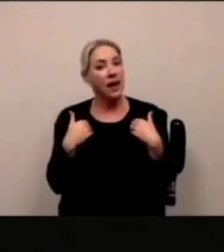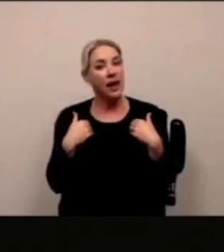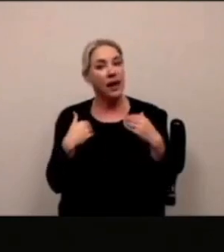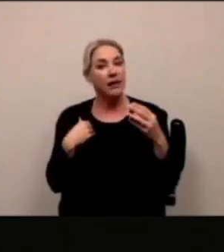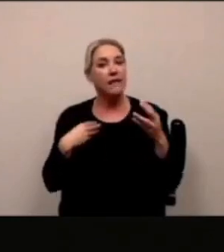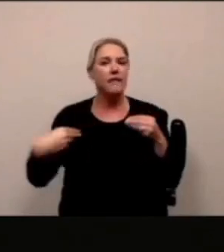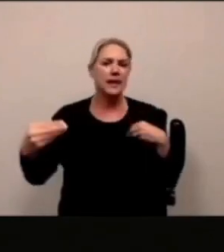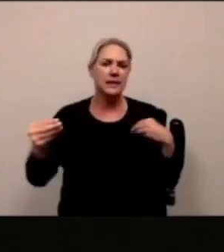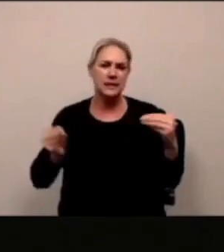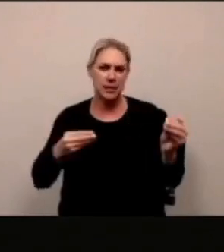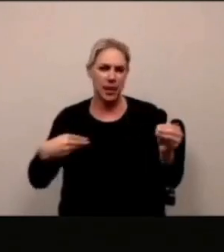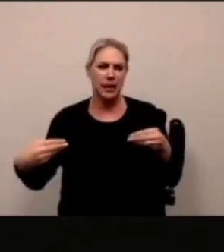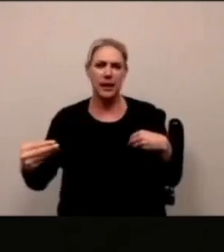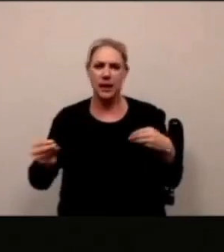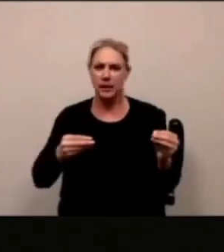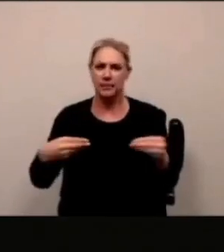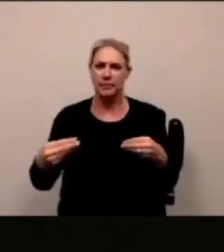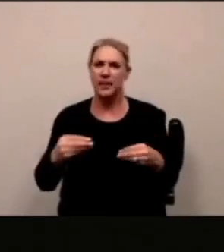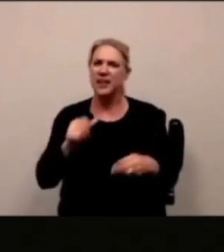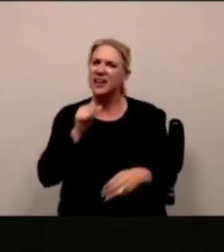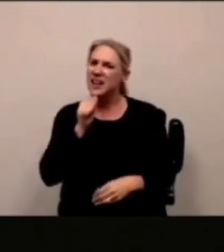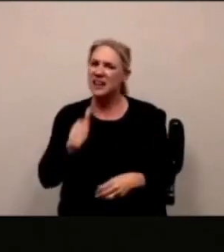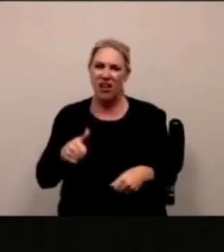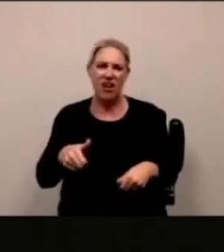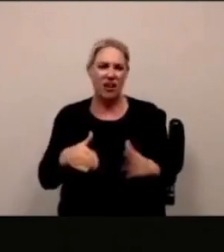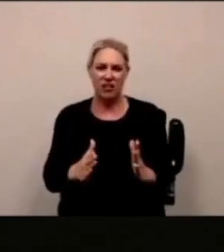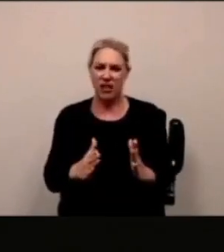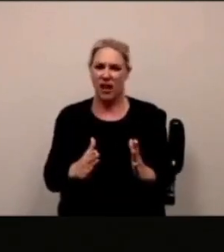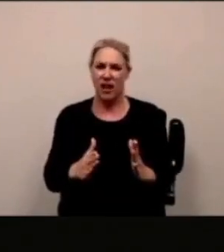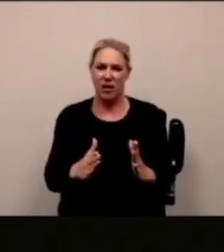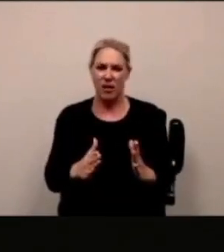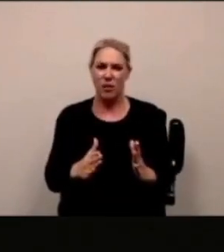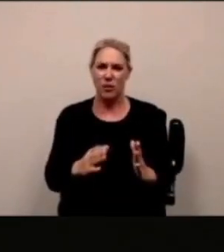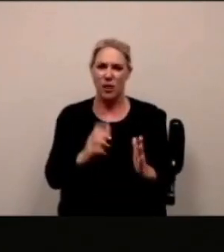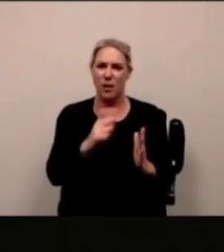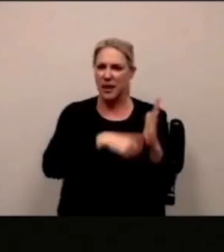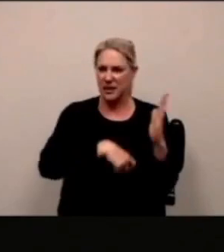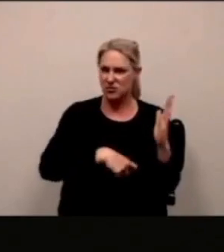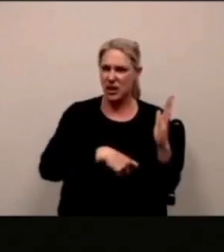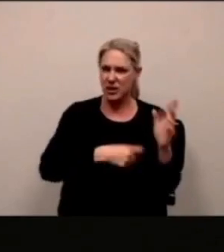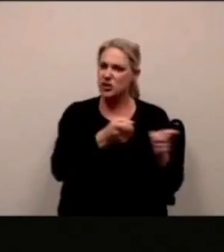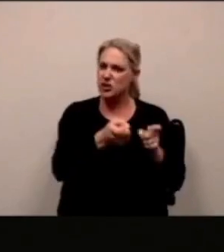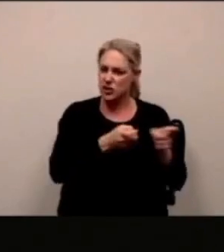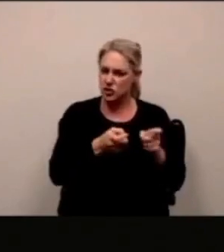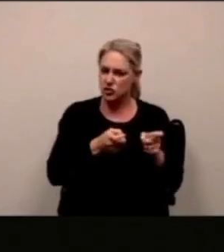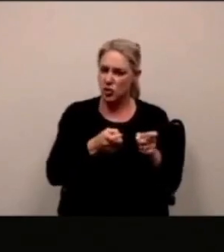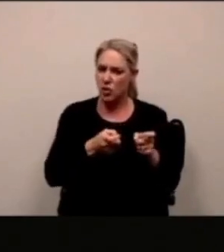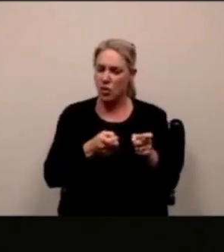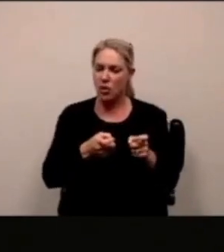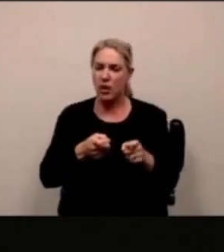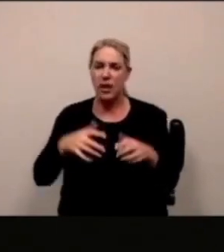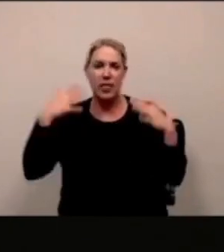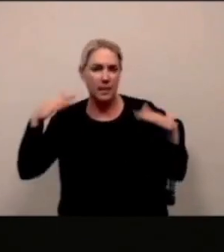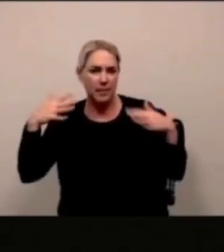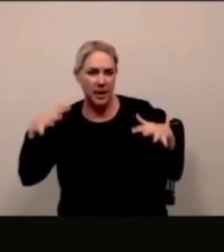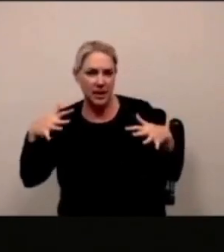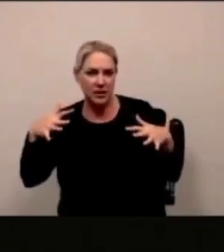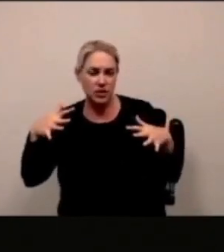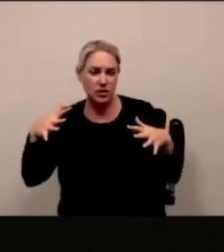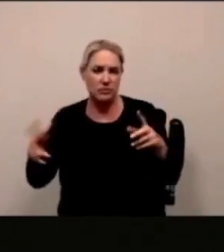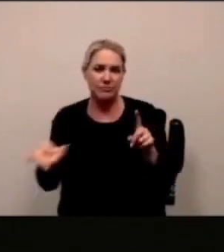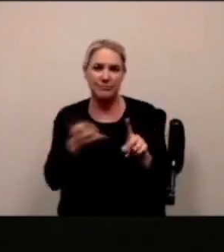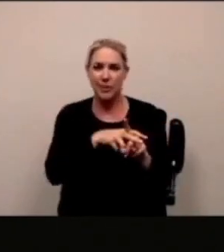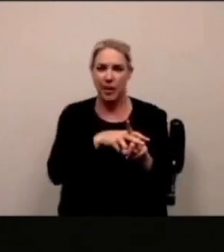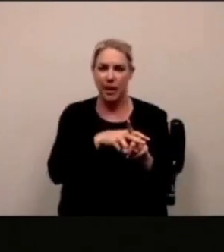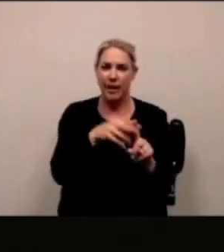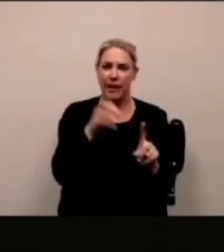di suono abbastanza divertente ha avuto qualche flessibilità che non è stata data da